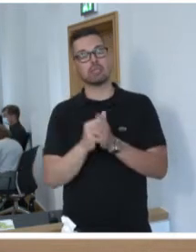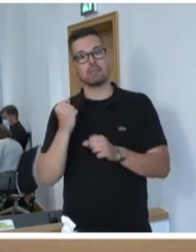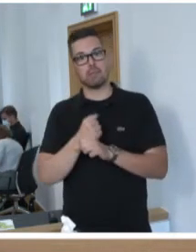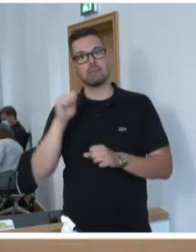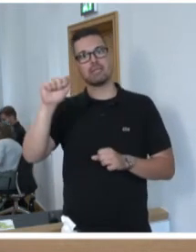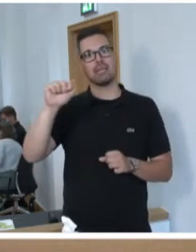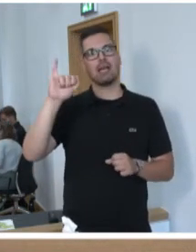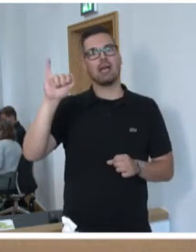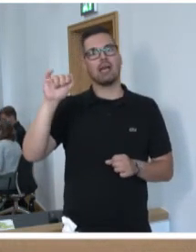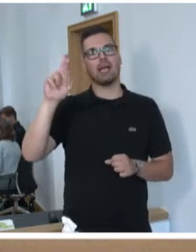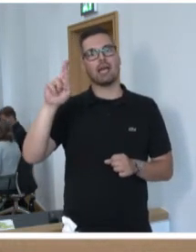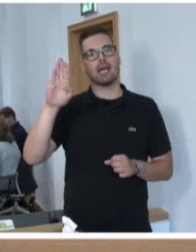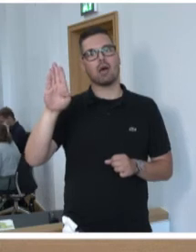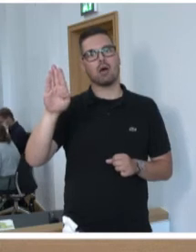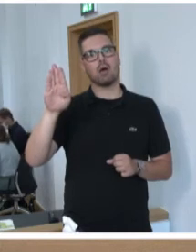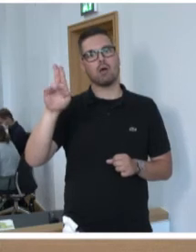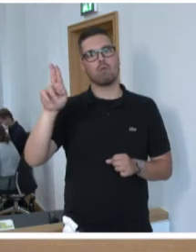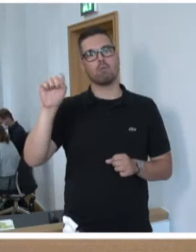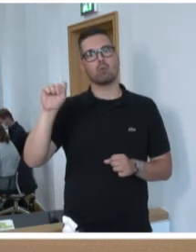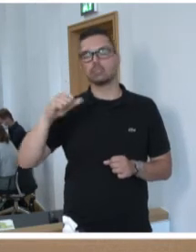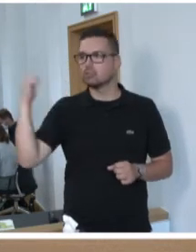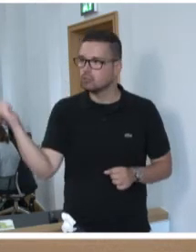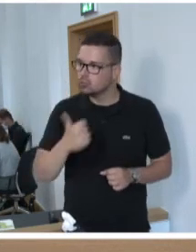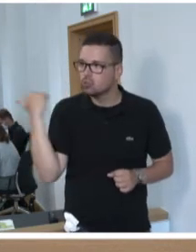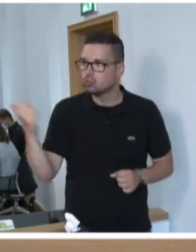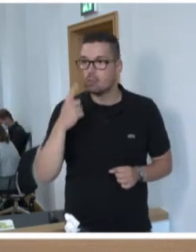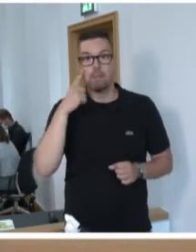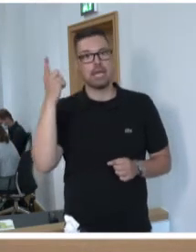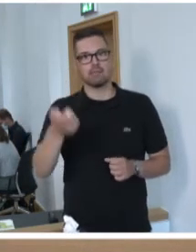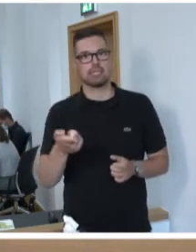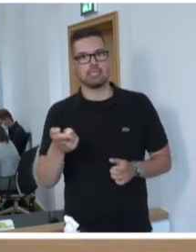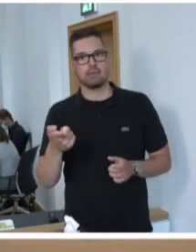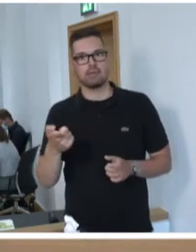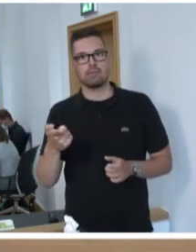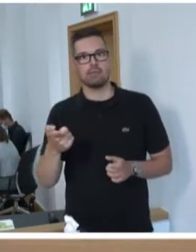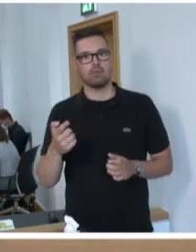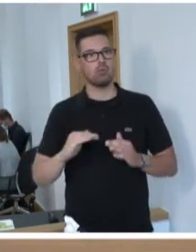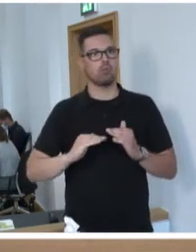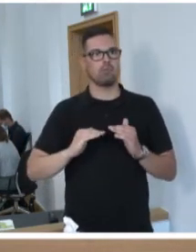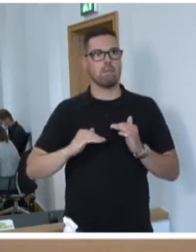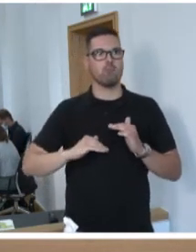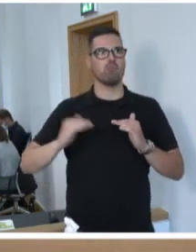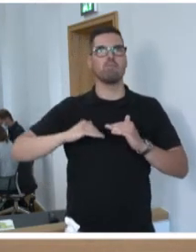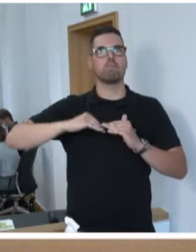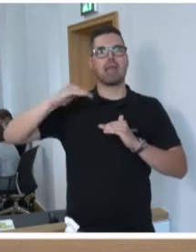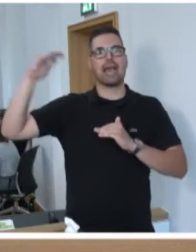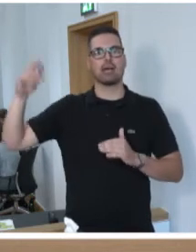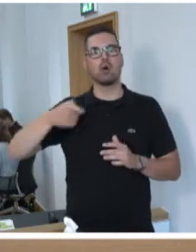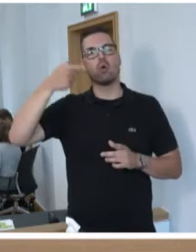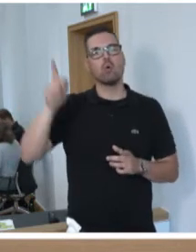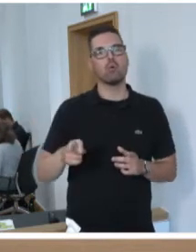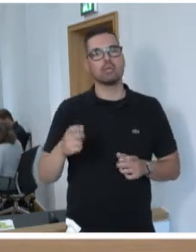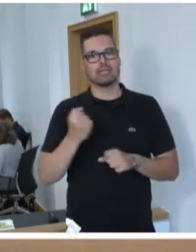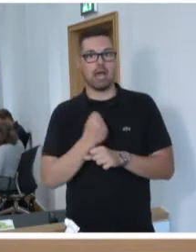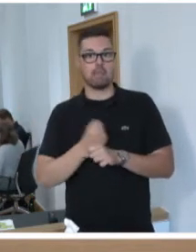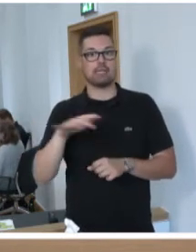dem Airbus-Konzern. Eine gute Nachricht für unser Land, weil perspektivisch mehrere hundert Arbeitsplätze entstehen können. Eine tolle Sache für unser